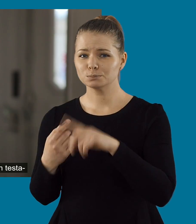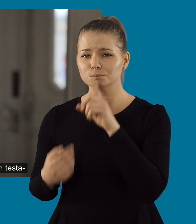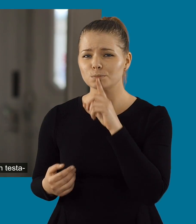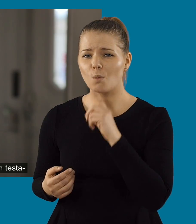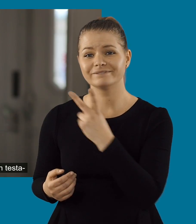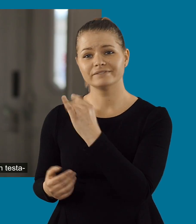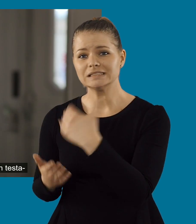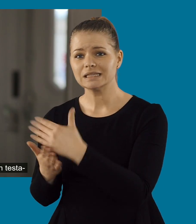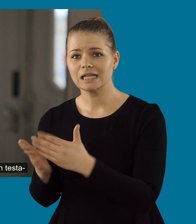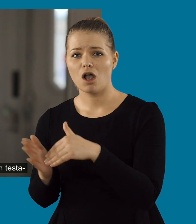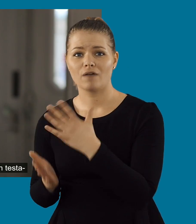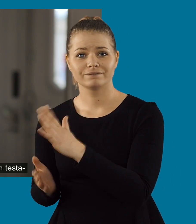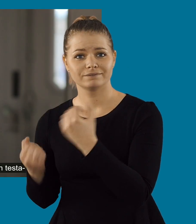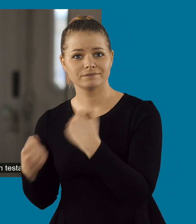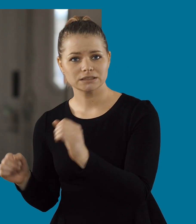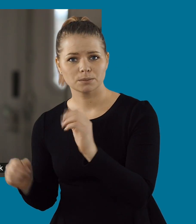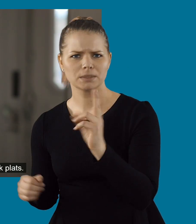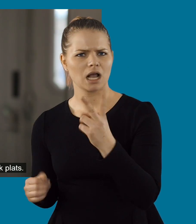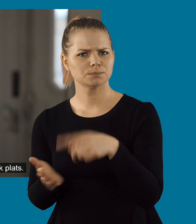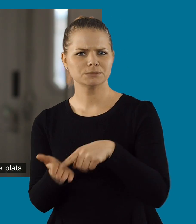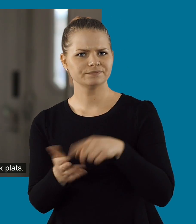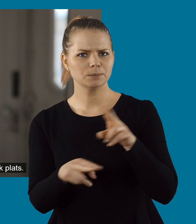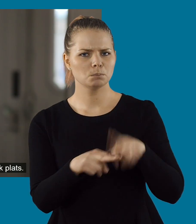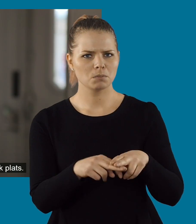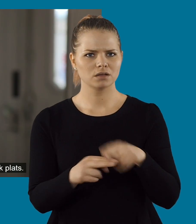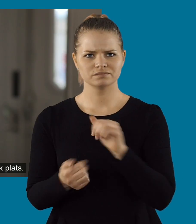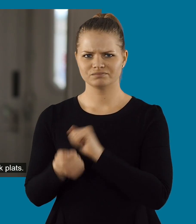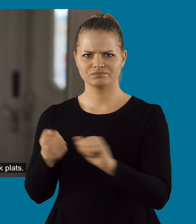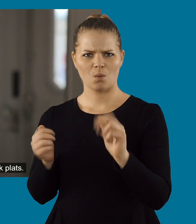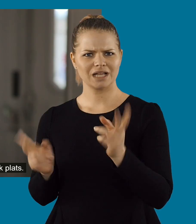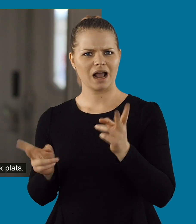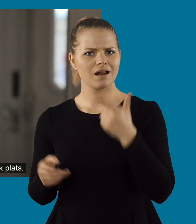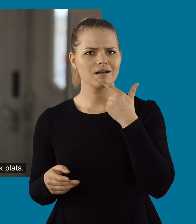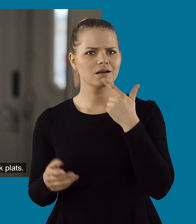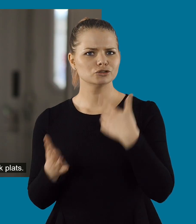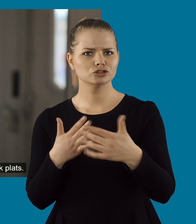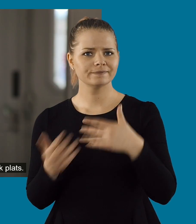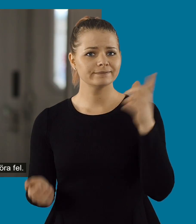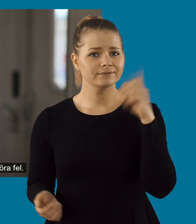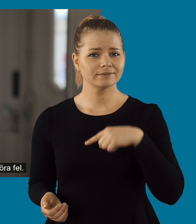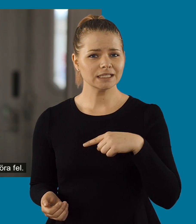Så man kan börja i ganska små och liten skala och kanske testa en viss del av sin verksamhet eller en specifik plats.